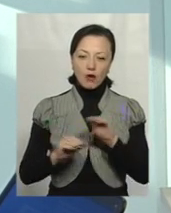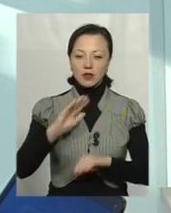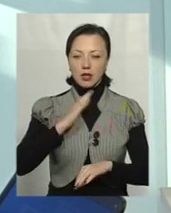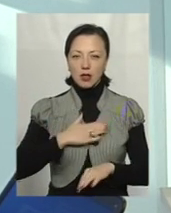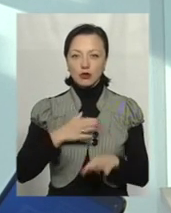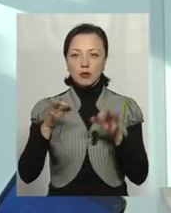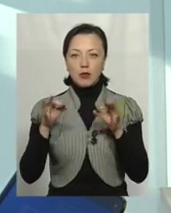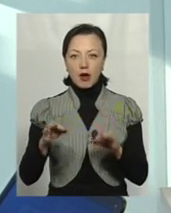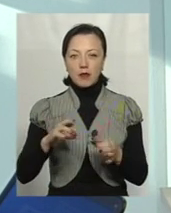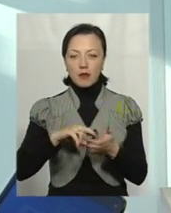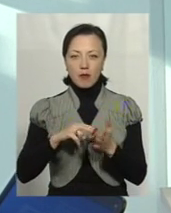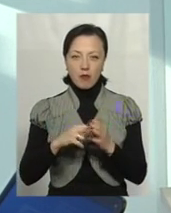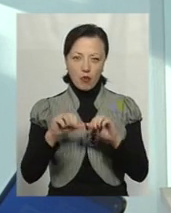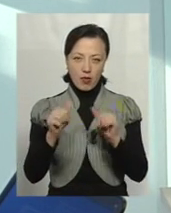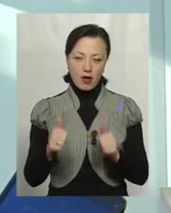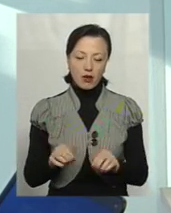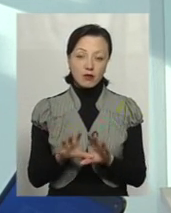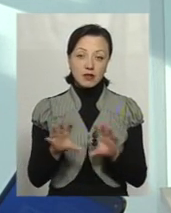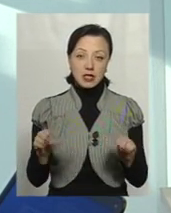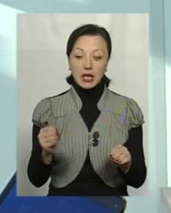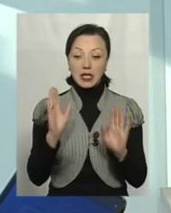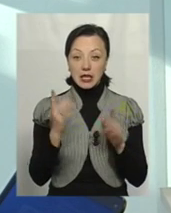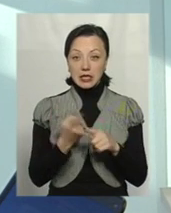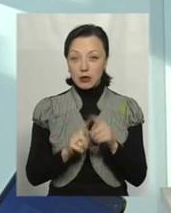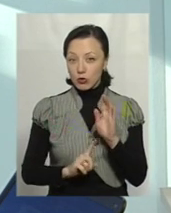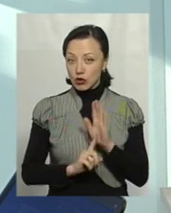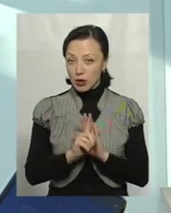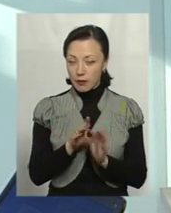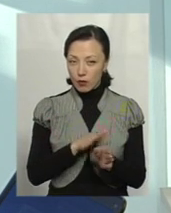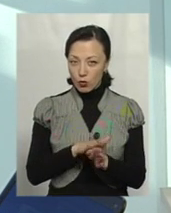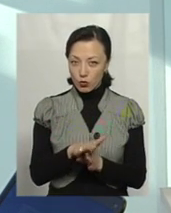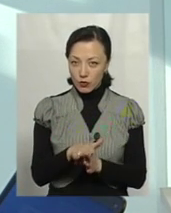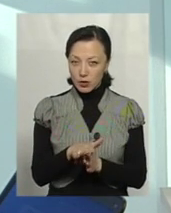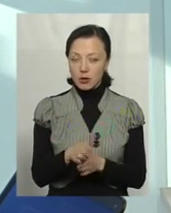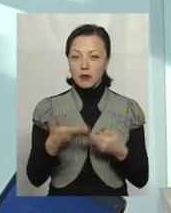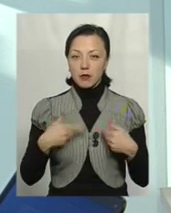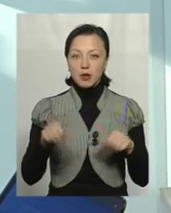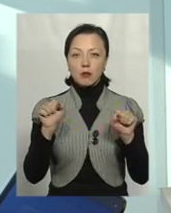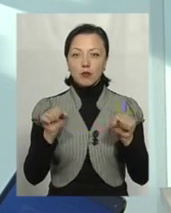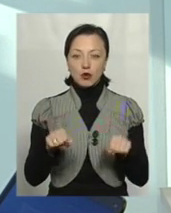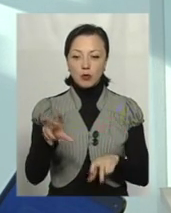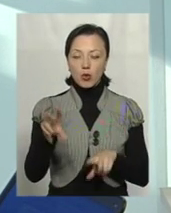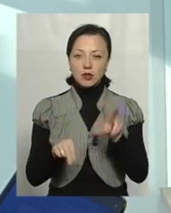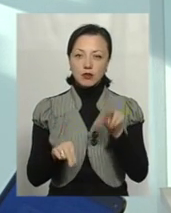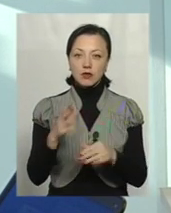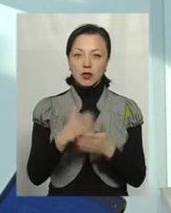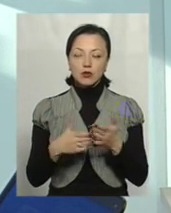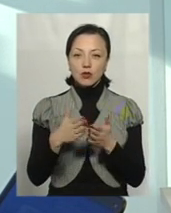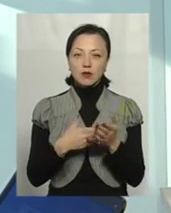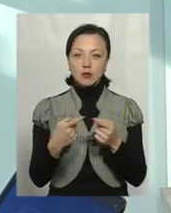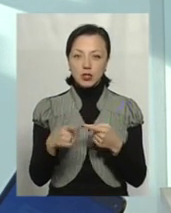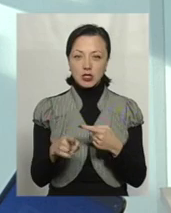правильною економічною моделью. І все. Як тільки ми це почнемо реалізовувати, ми можемо розраховувати на зовсім інший,